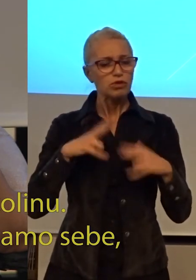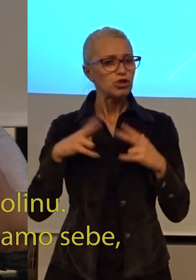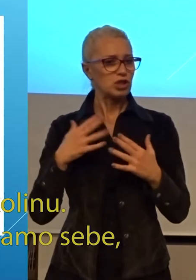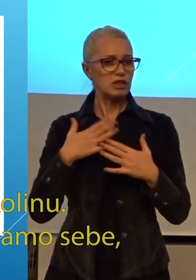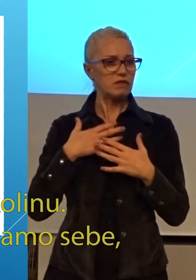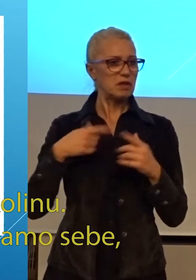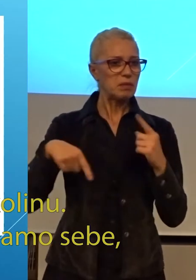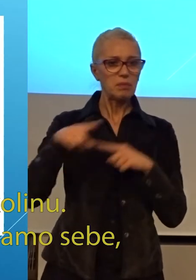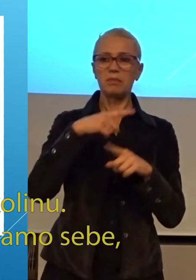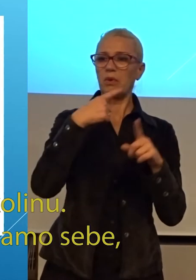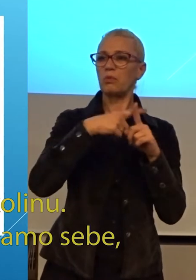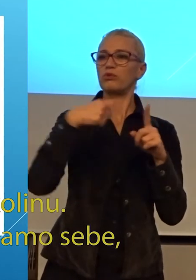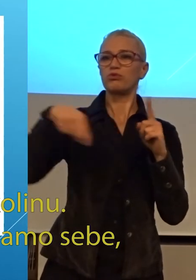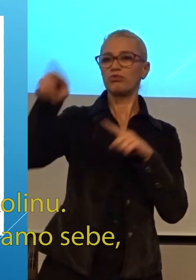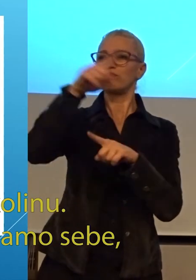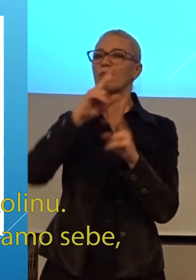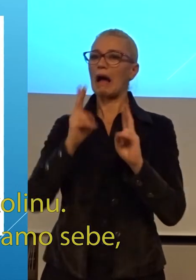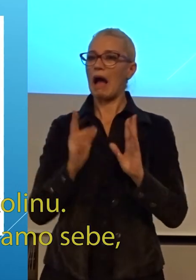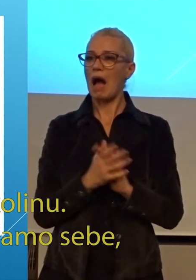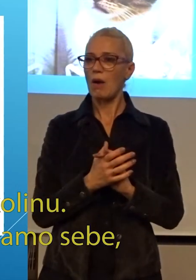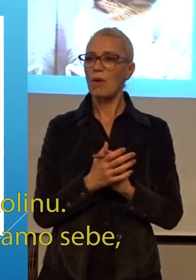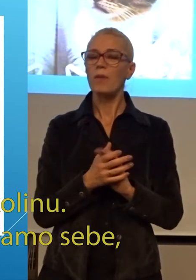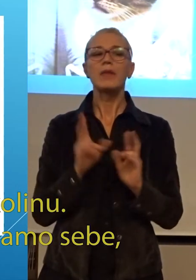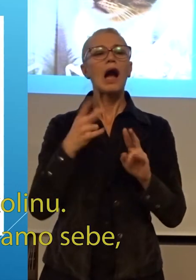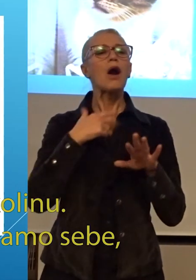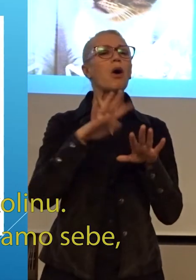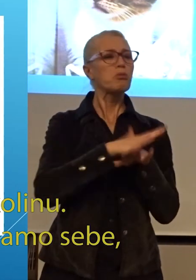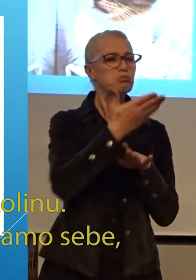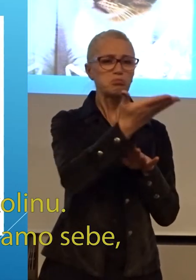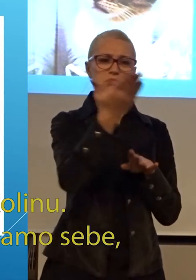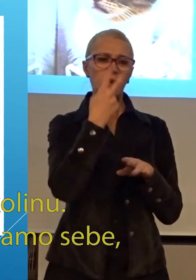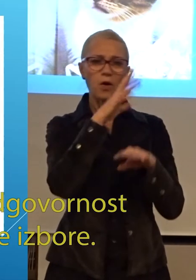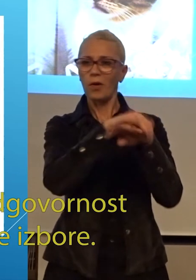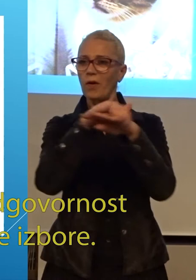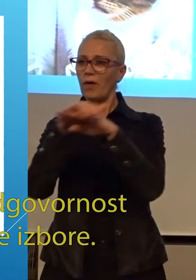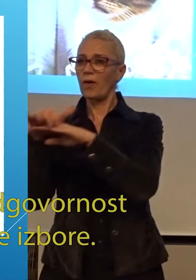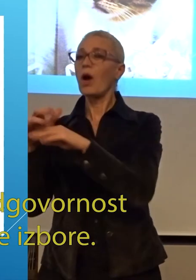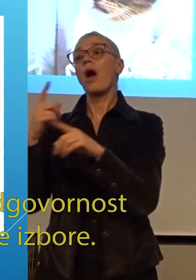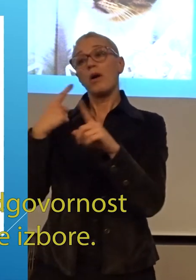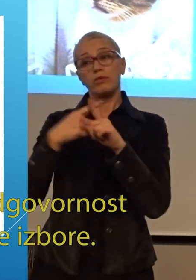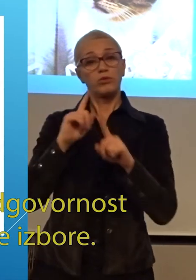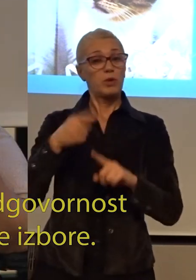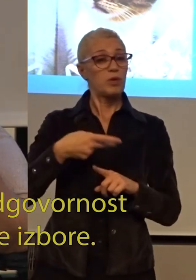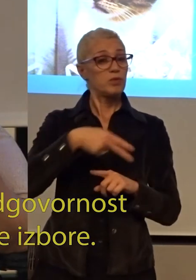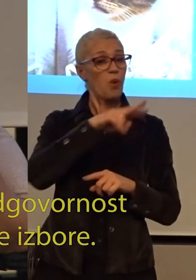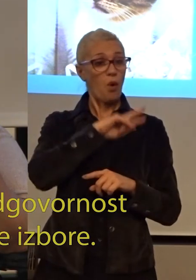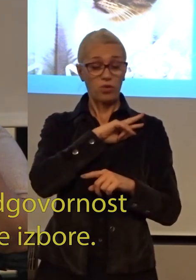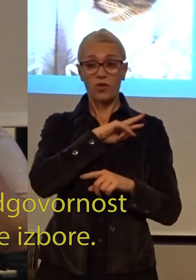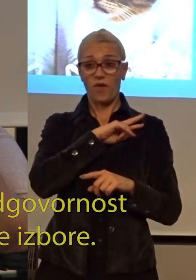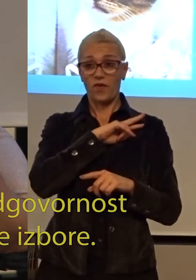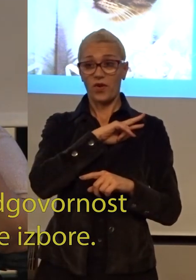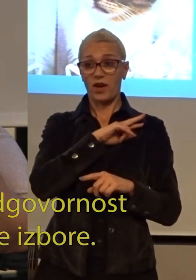svoj život i svoju okolinu. Pored toga kako doživljamo o sebe, moramo da snosimo i odgovornost